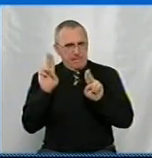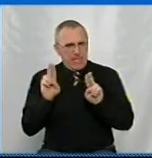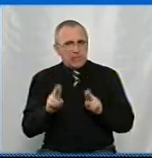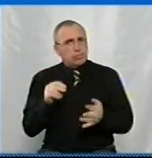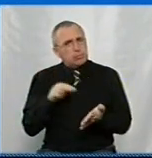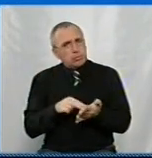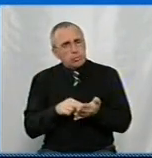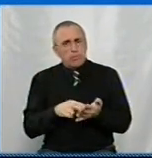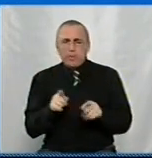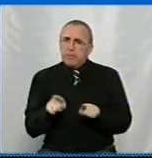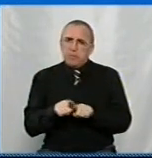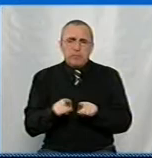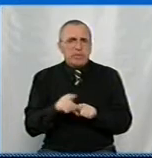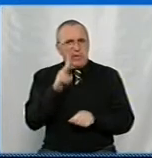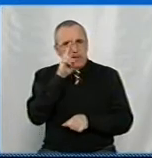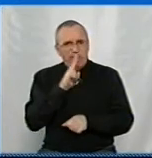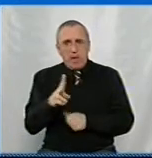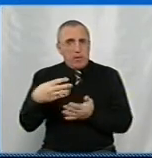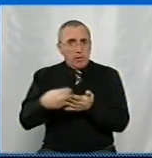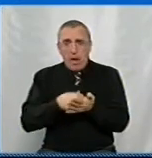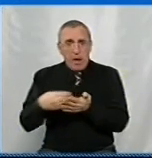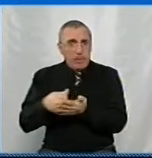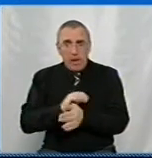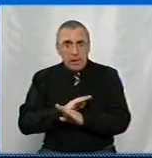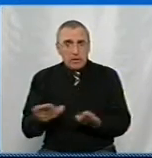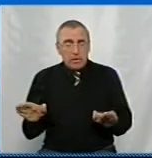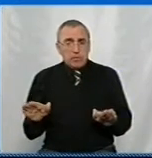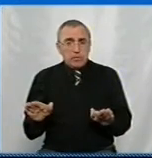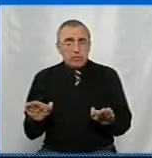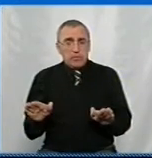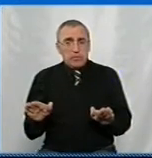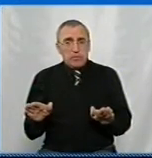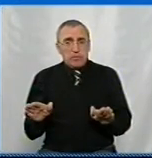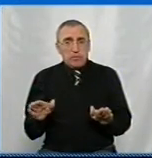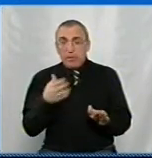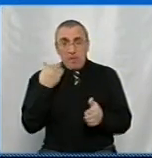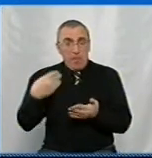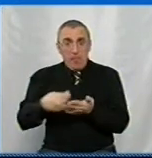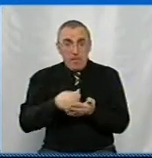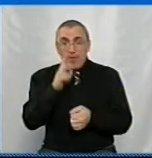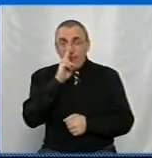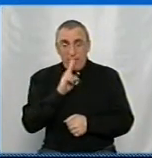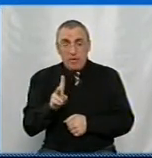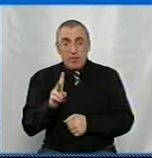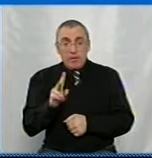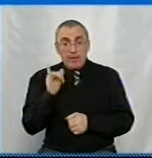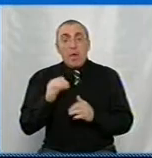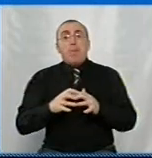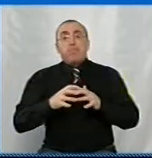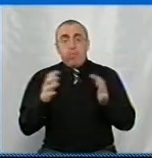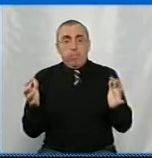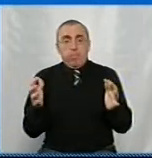сума? Чи все ж таки принциповою є 2 місяці неплатежів? 2 місяці немає платежів. 2 місяці і більше.